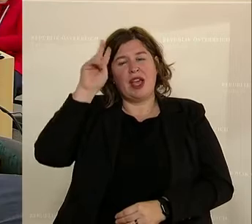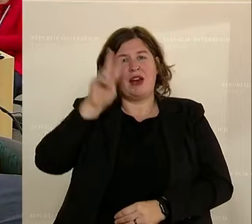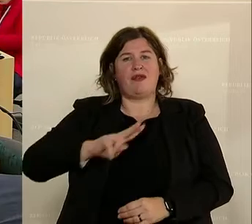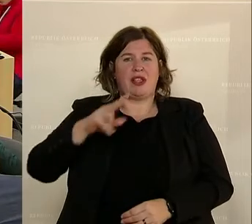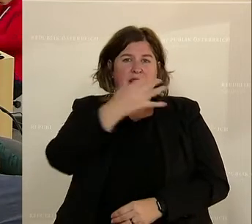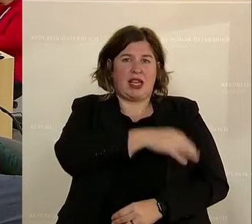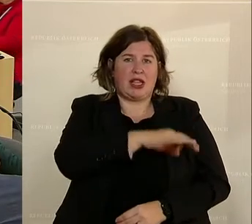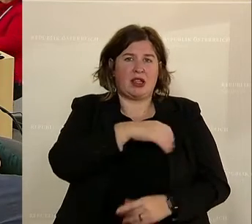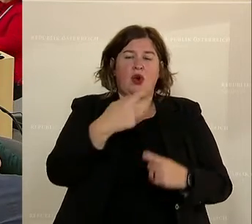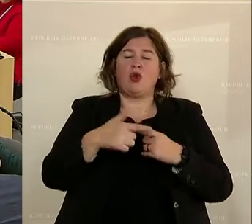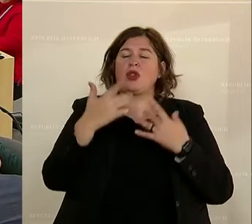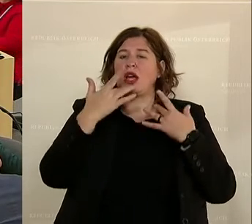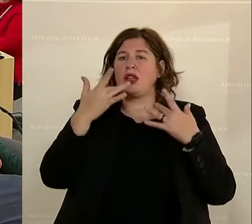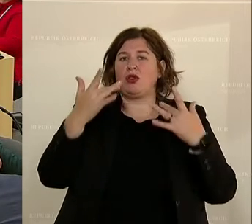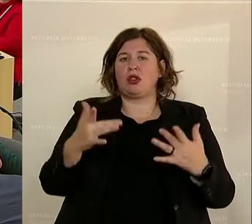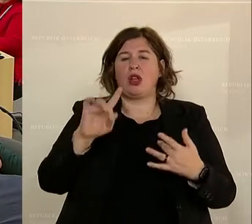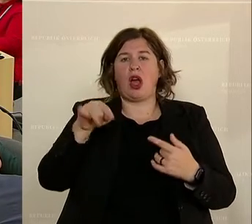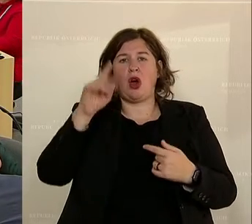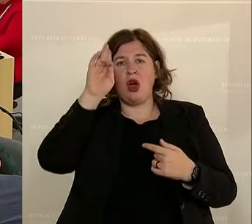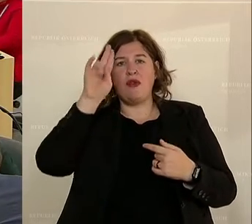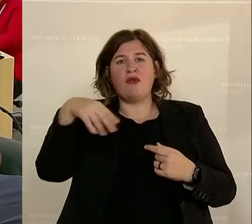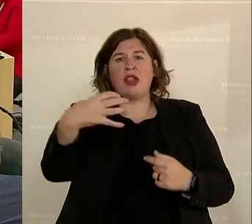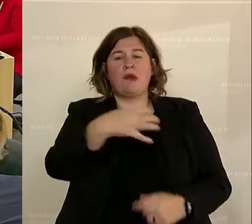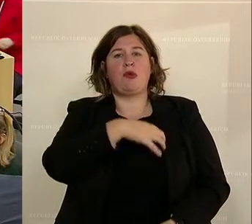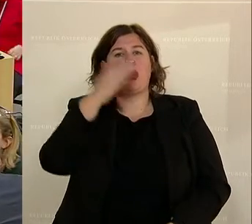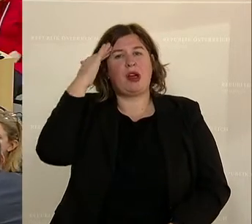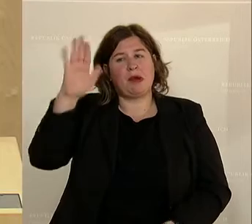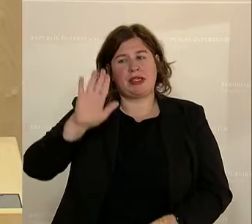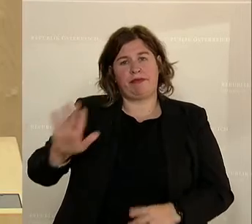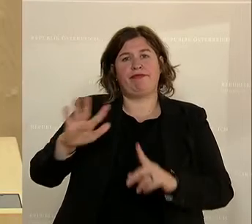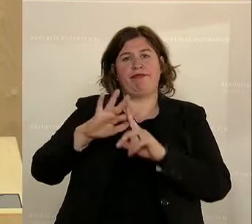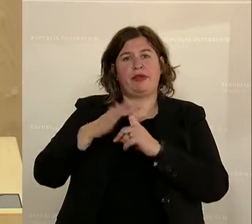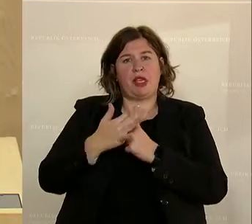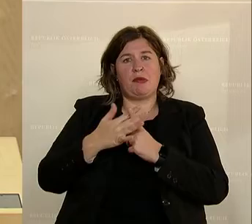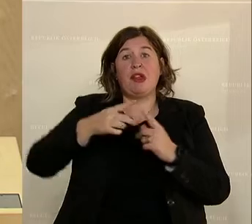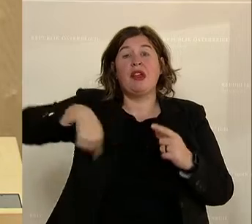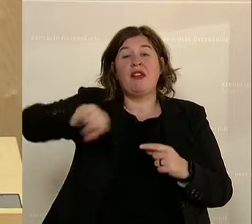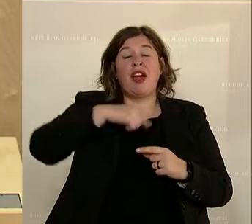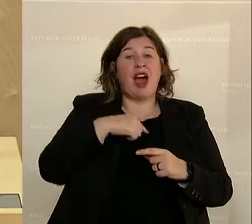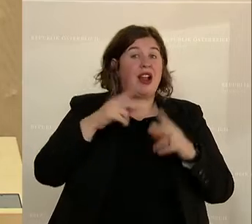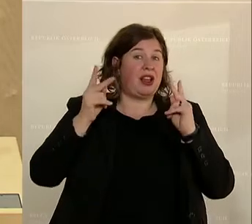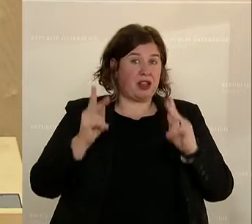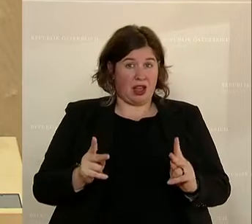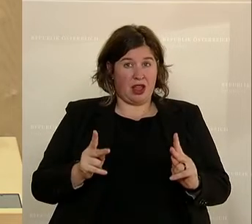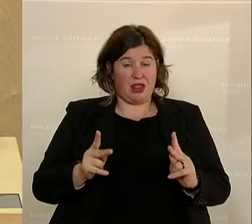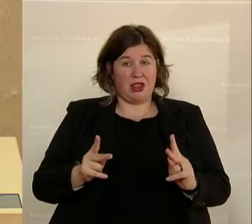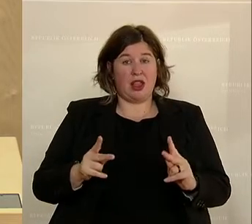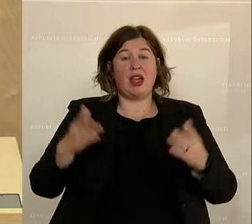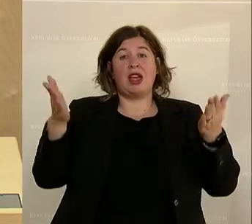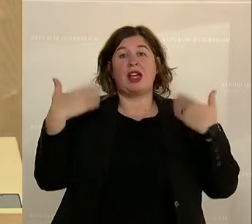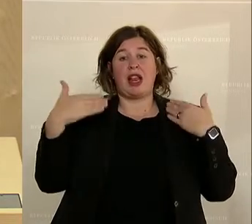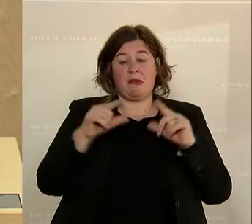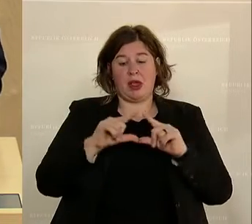und natürlich eine Gratulation an den Wiener Bürgermeister mit seinem Team. Und wir alle können natürlich mit dem Klimaticket